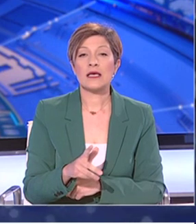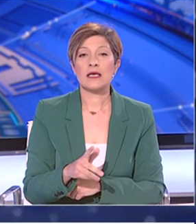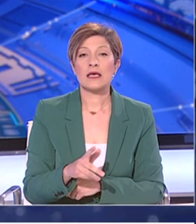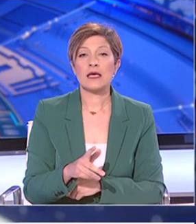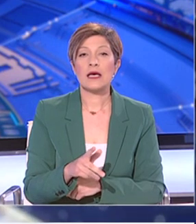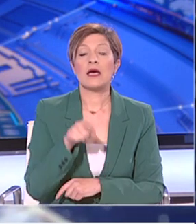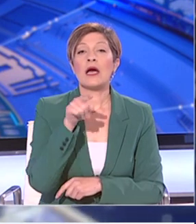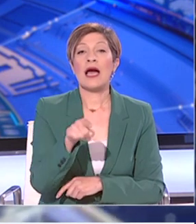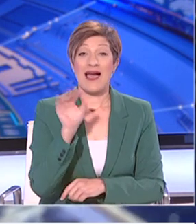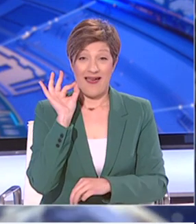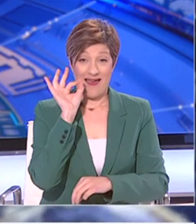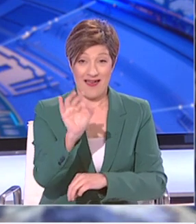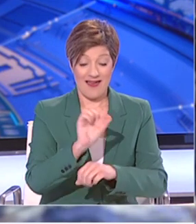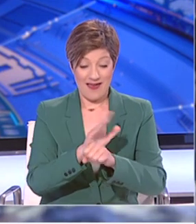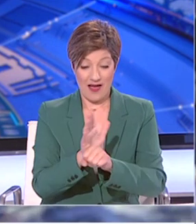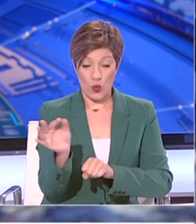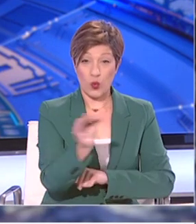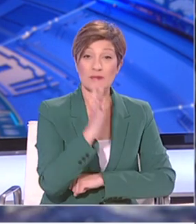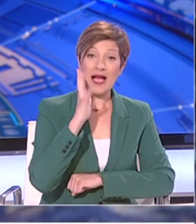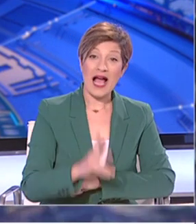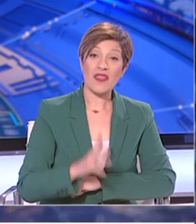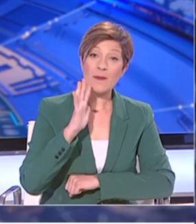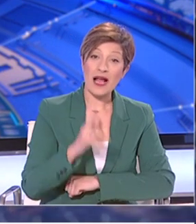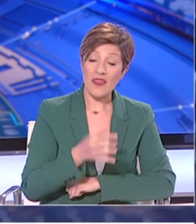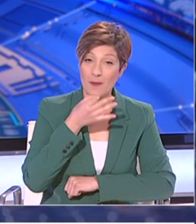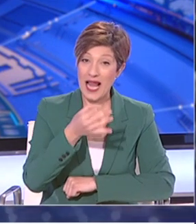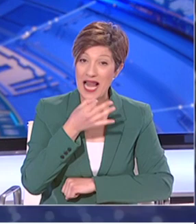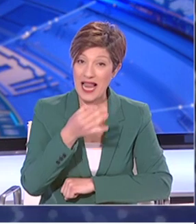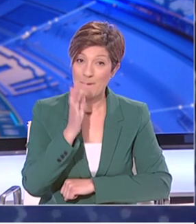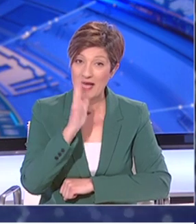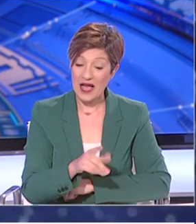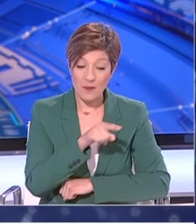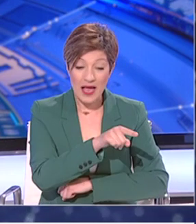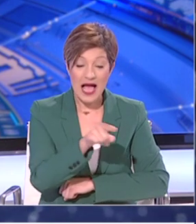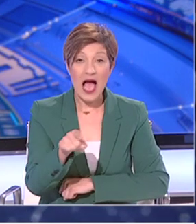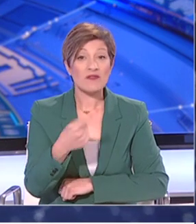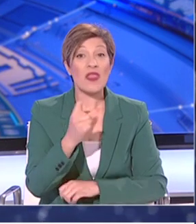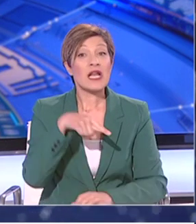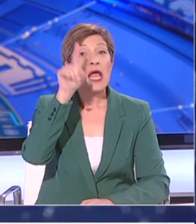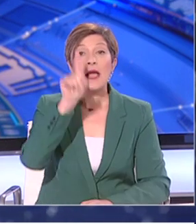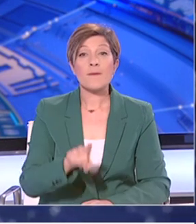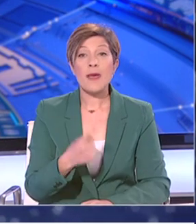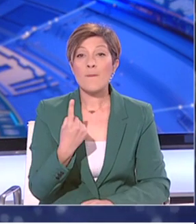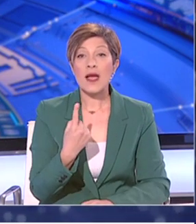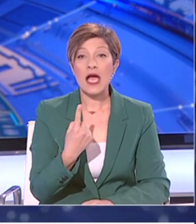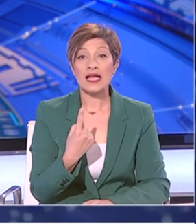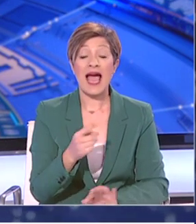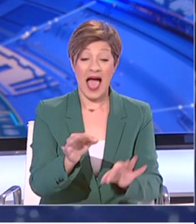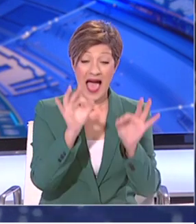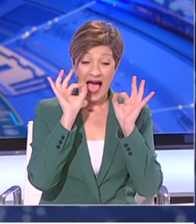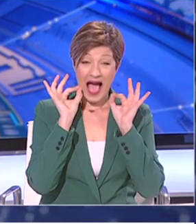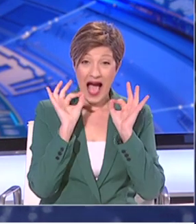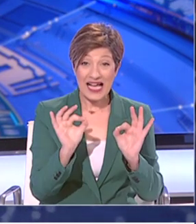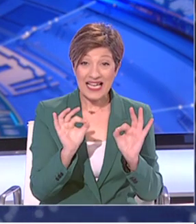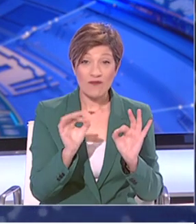τα κρούσματα τα οποία αναφέρνουμε κάθε μέρα δεν ανήκουν σε δειγματοληψίες της ίδιας ημέρας. Εγωμένως για να πάρουμε μια ακριβή